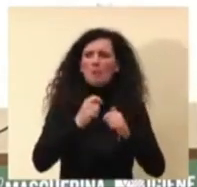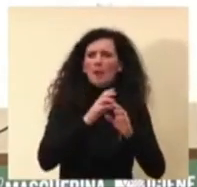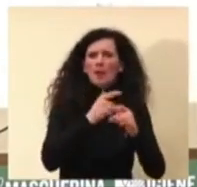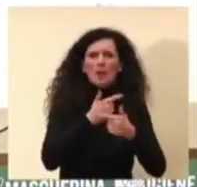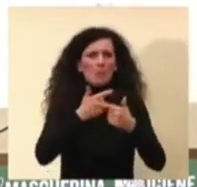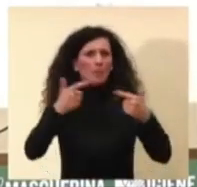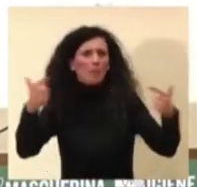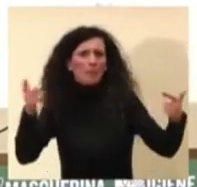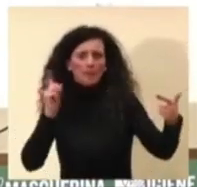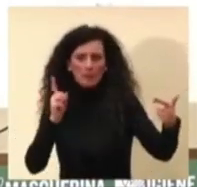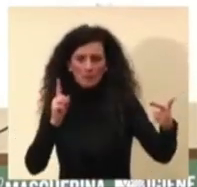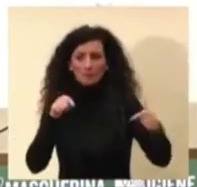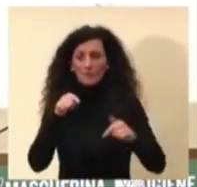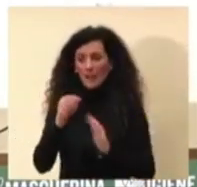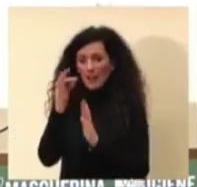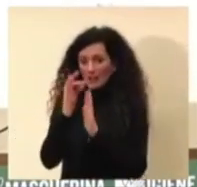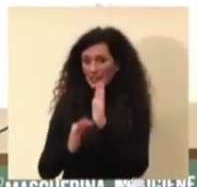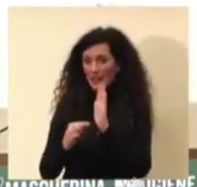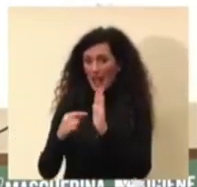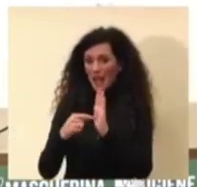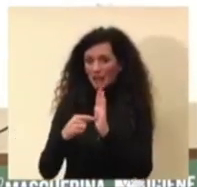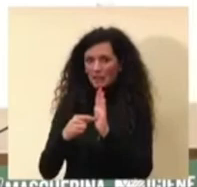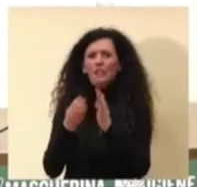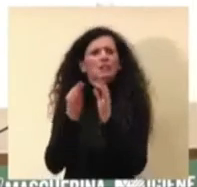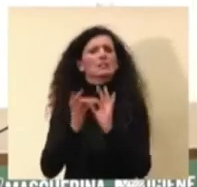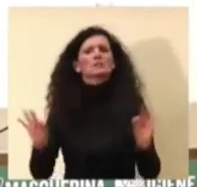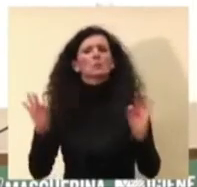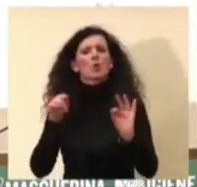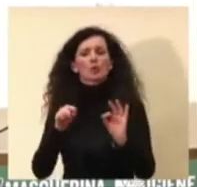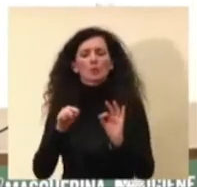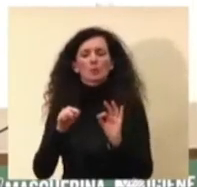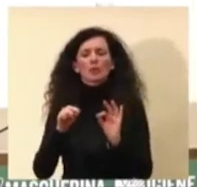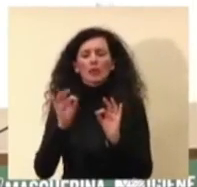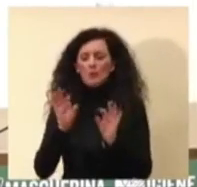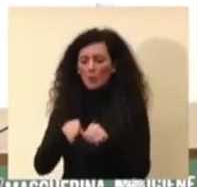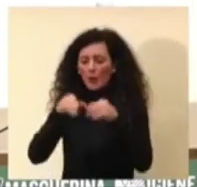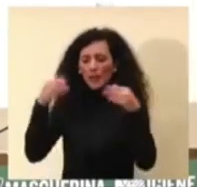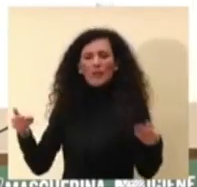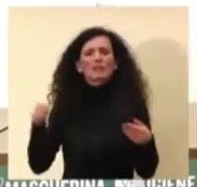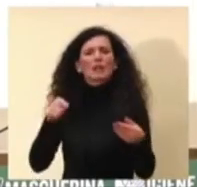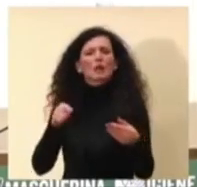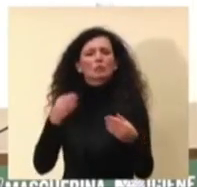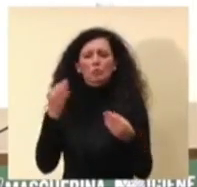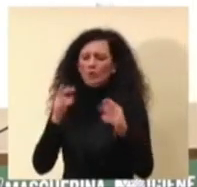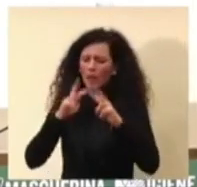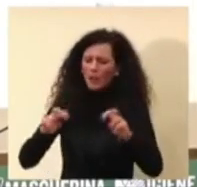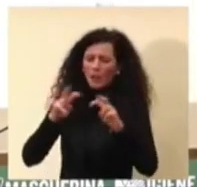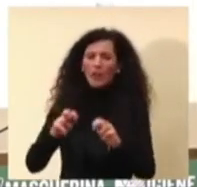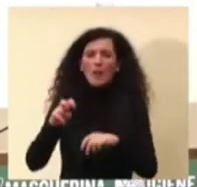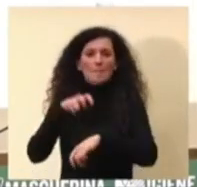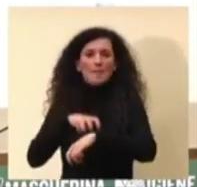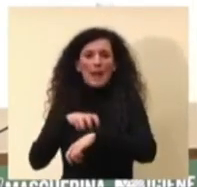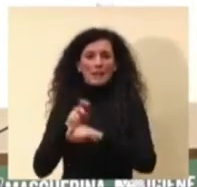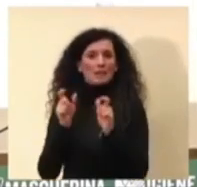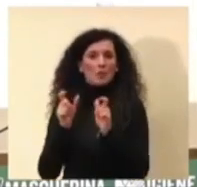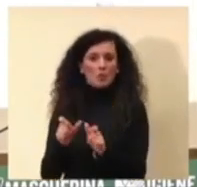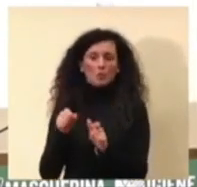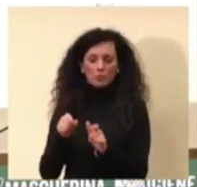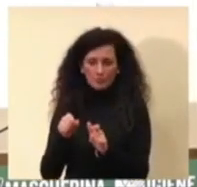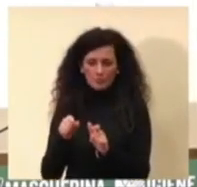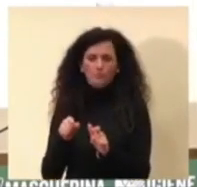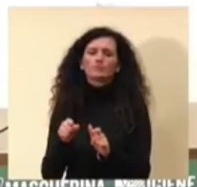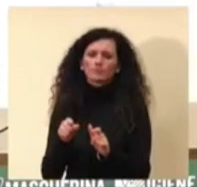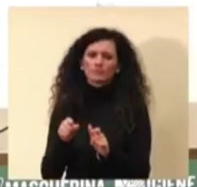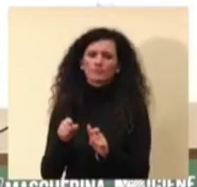dalla letteratura medica in particolare mi riferisco a una pubblicazione ben formulata, ben